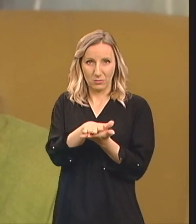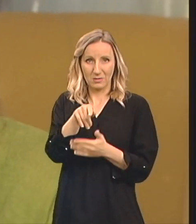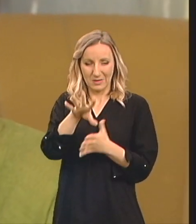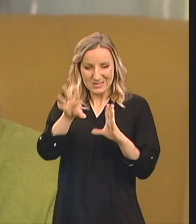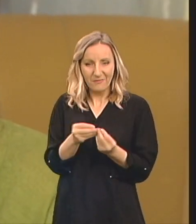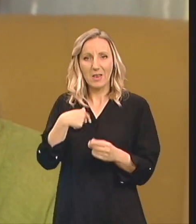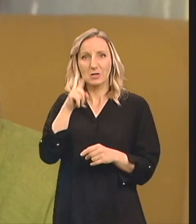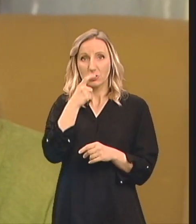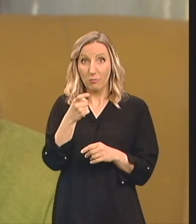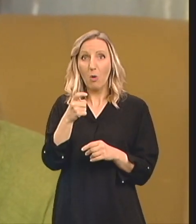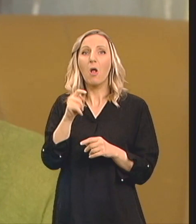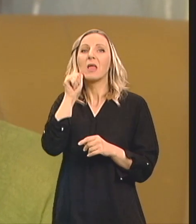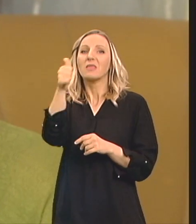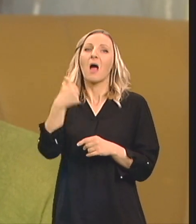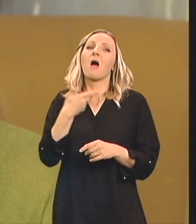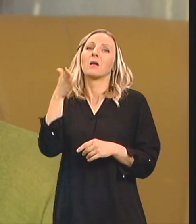Na poslednji sud